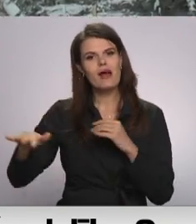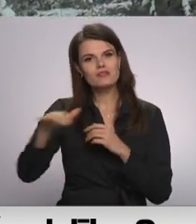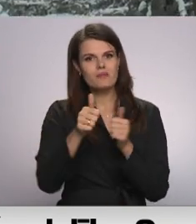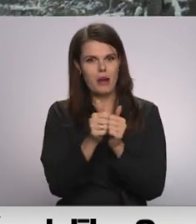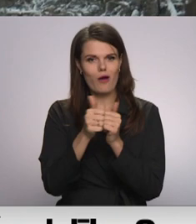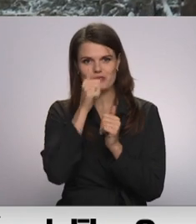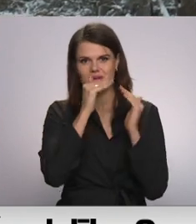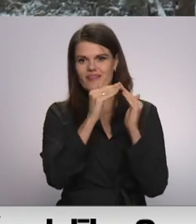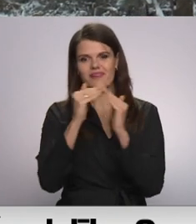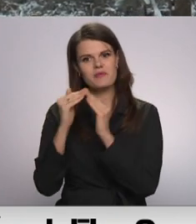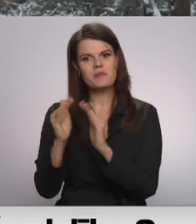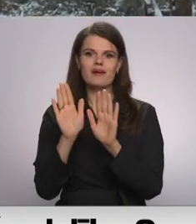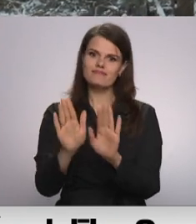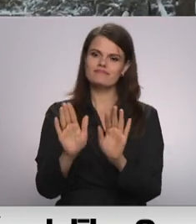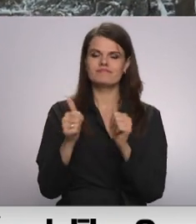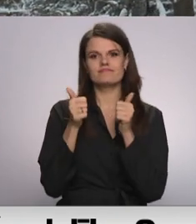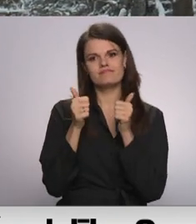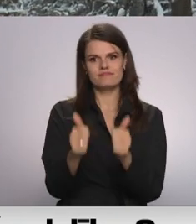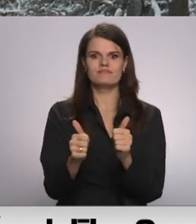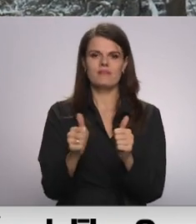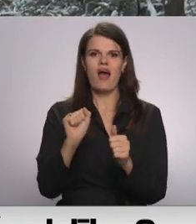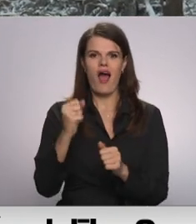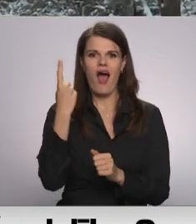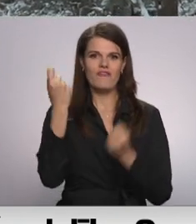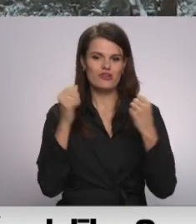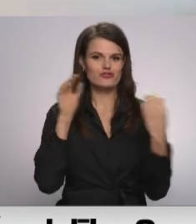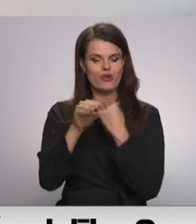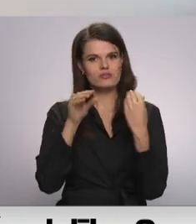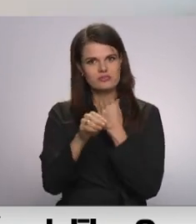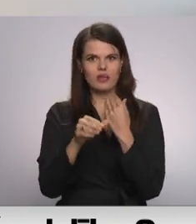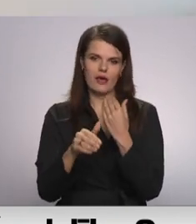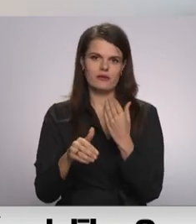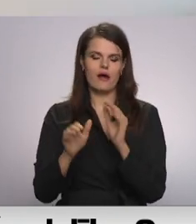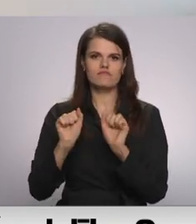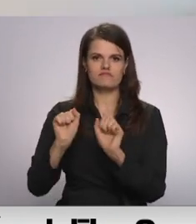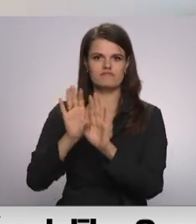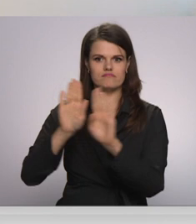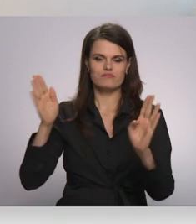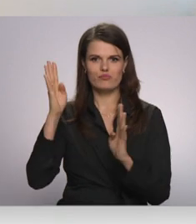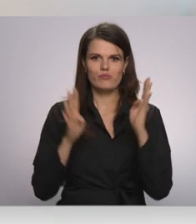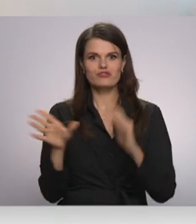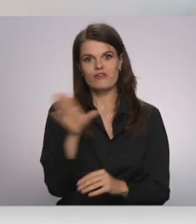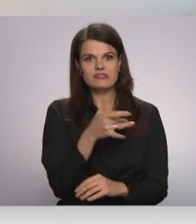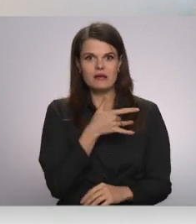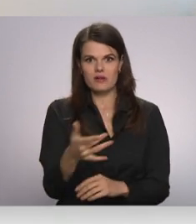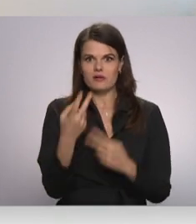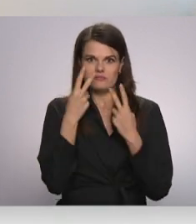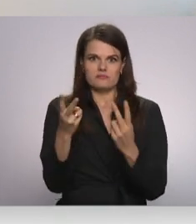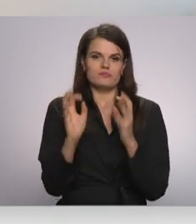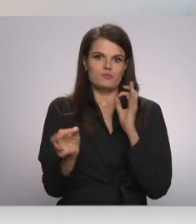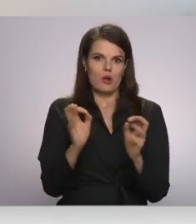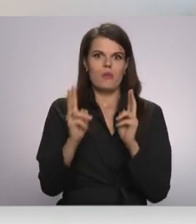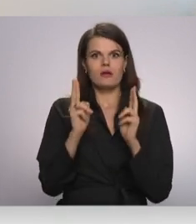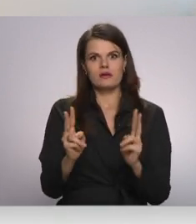zonu pilsētniekiem, bet arī bufers zonu ar A1 auto ceļu. Tad visiem likās pasprasieks saprotams, ka